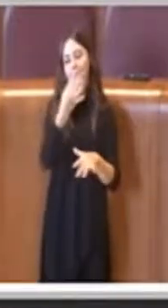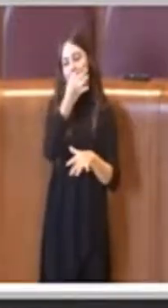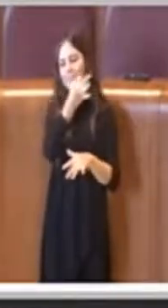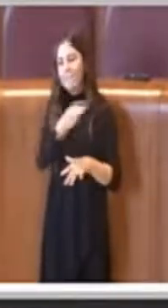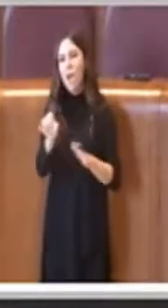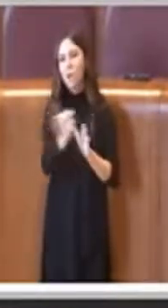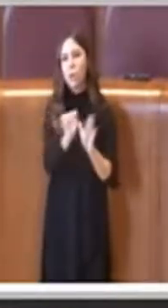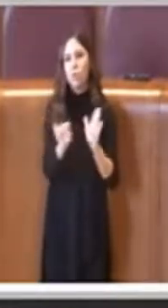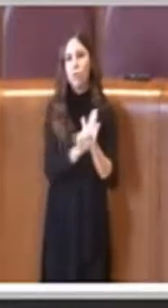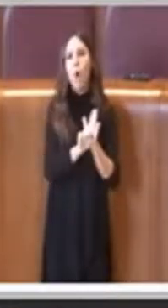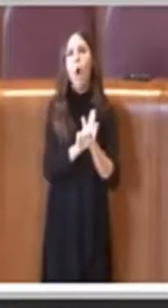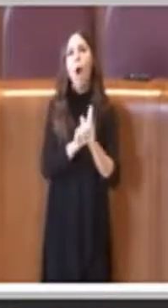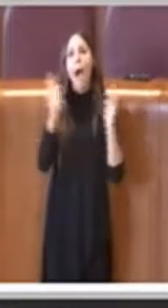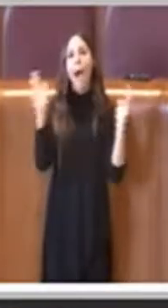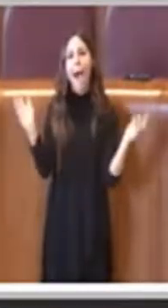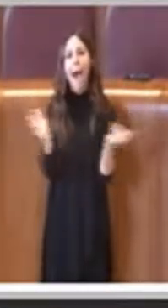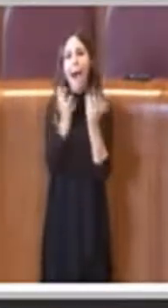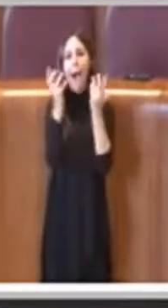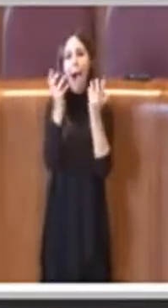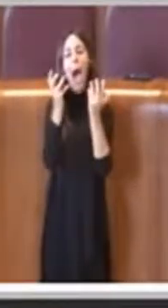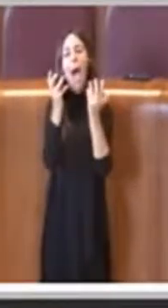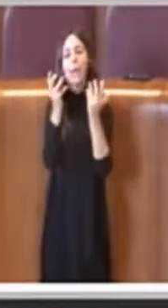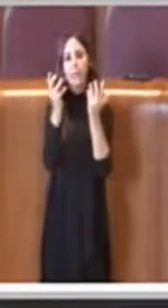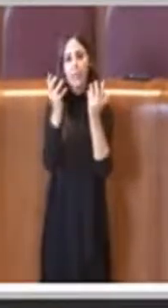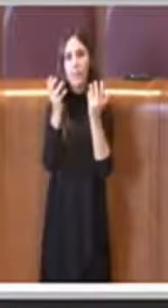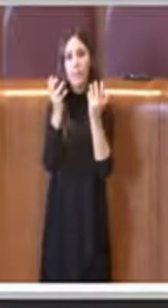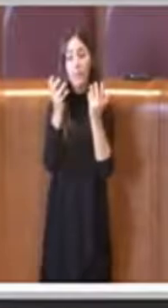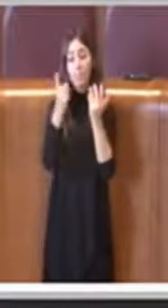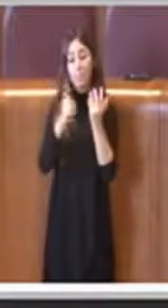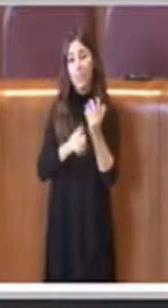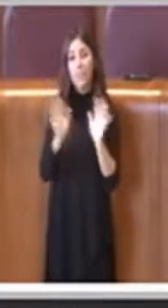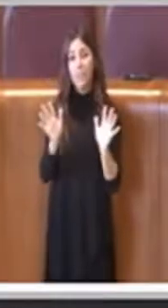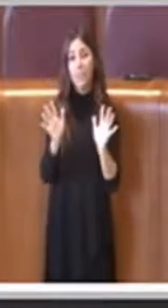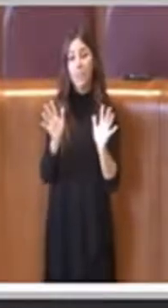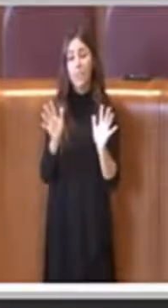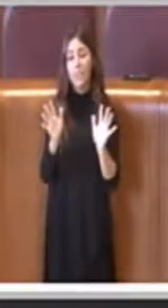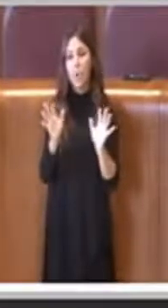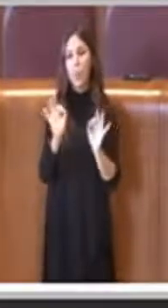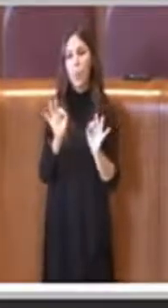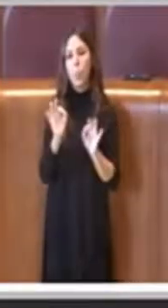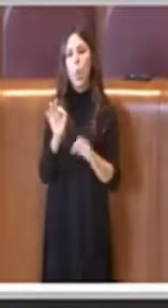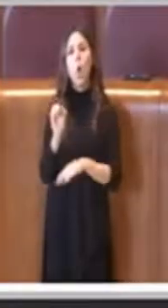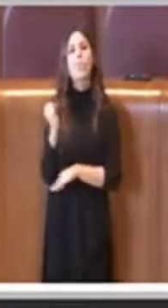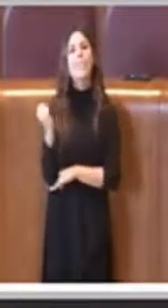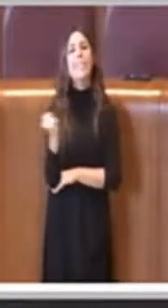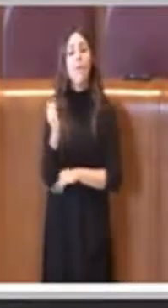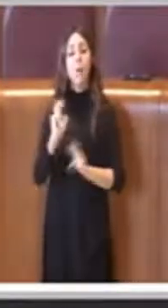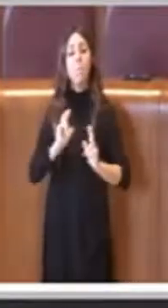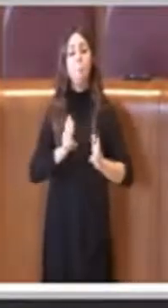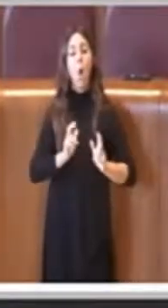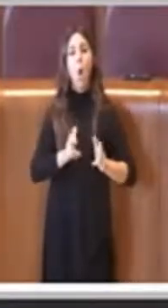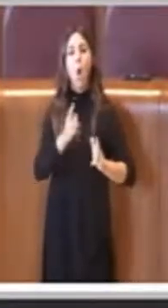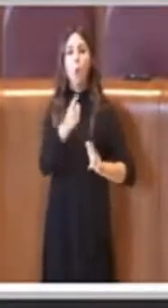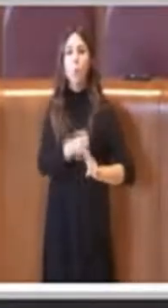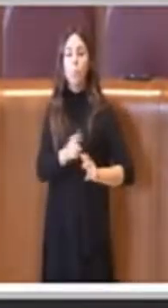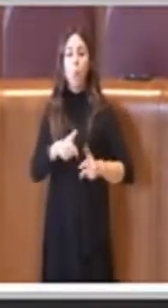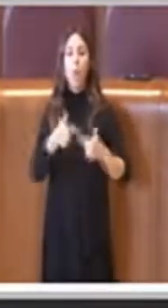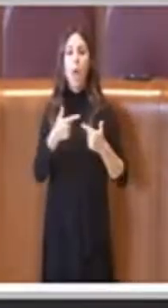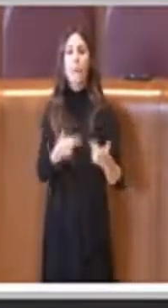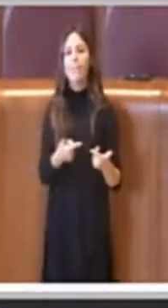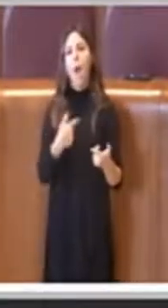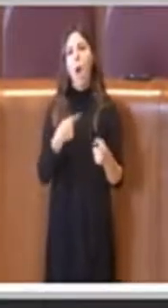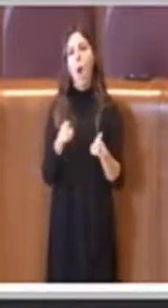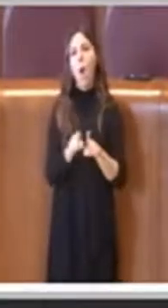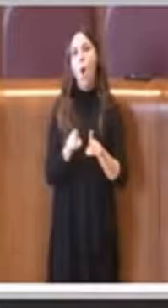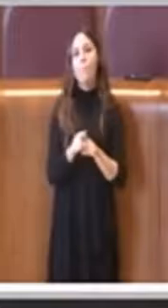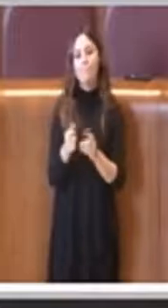cultura, di arte come Villa Panfili e Villa Borghese, perciò è un servizio, quello delle botticelle che può dare anche lustro alle